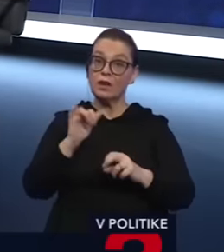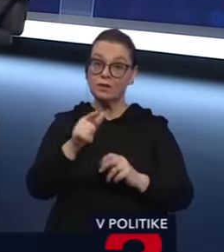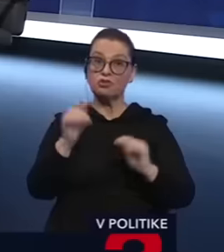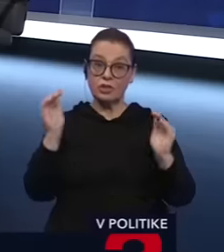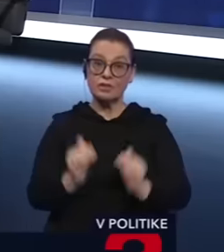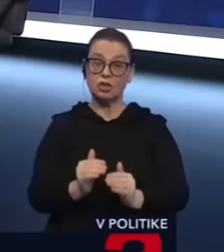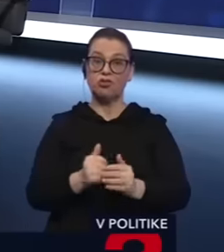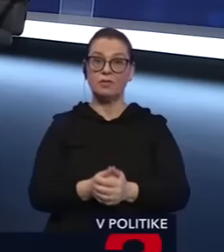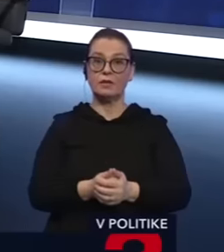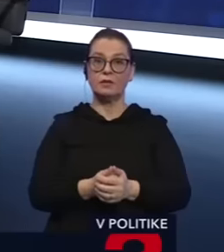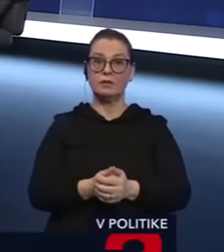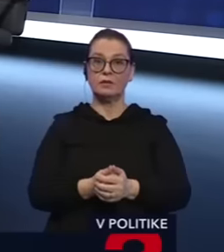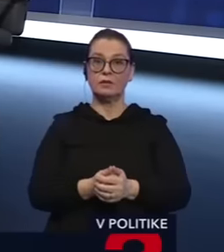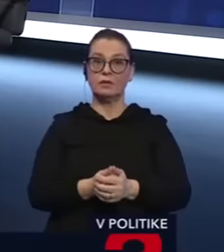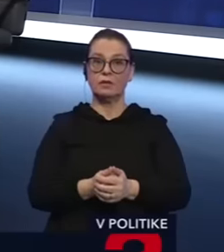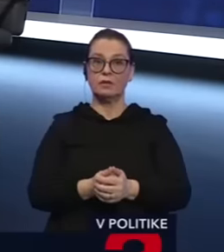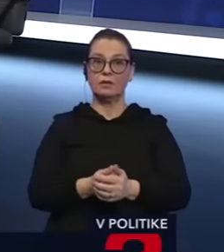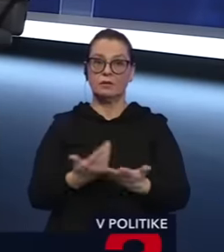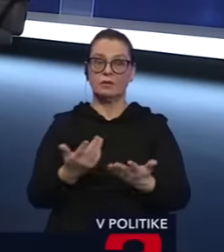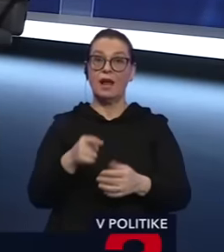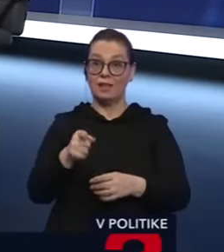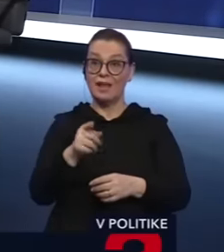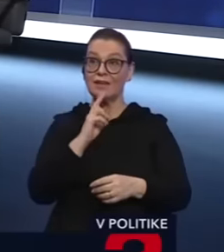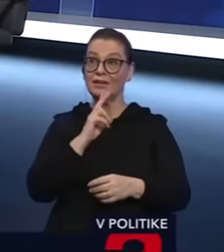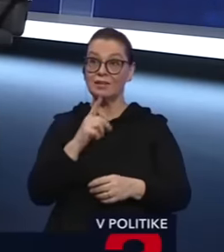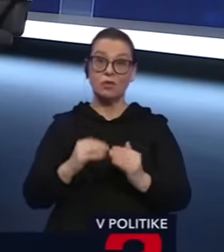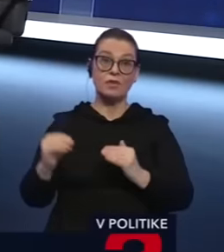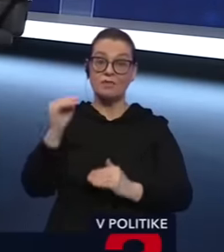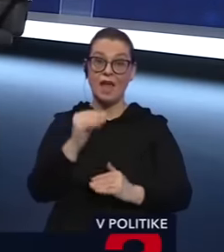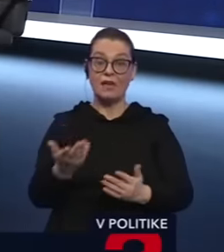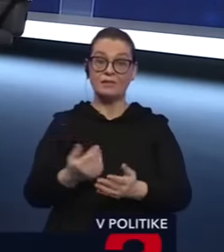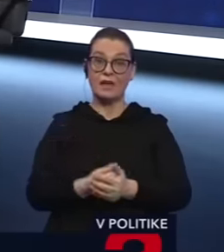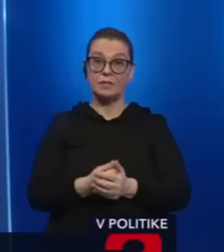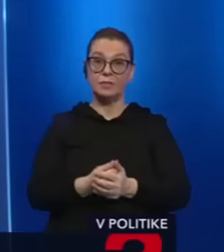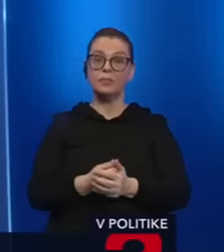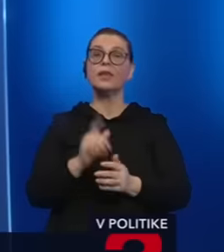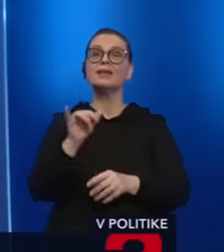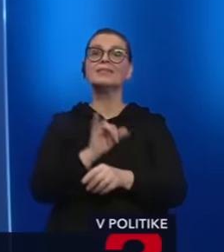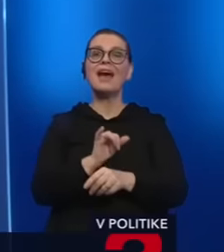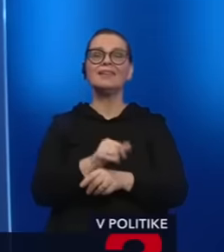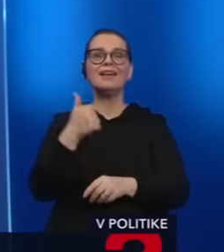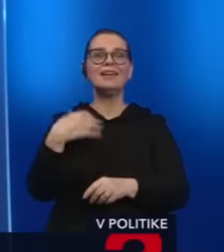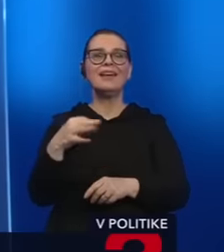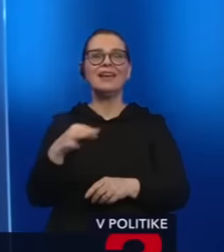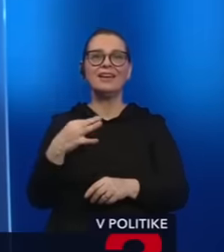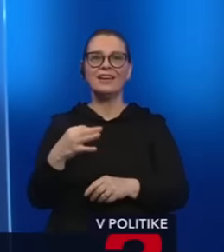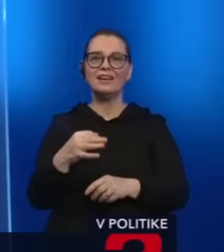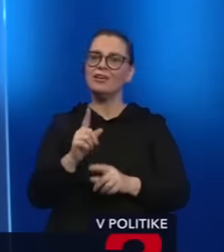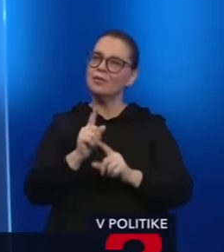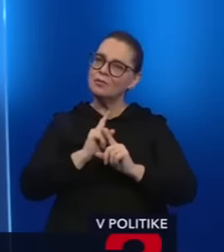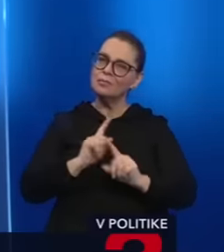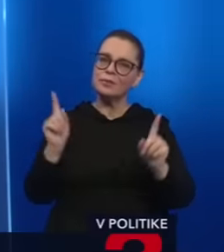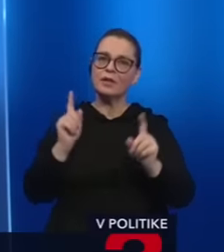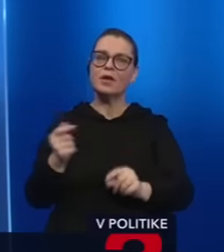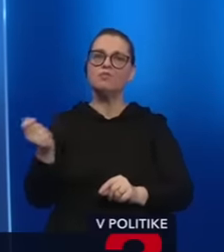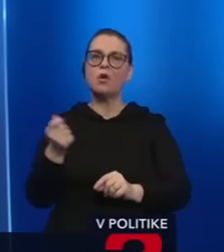znižovať tie sácby. Ale o čom to Takých kískov môže byť viacej. Dobre, ale o čom to je, že zatiaľ jediný, kto tu bol divným spôsobom